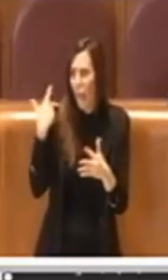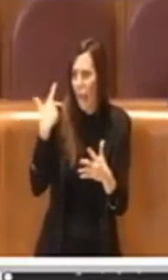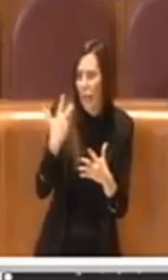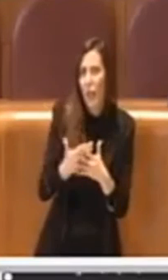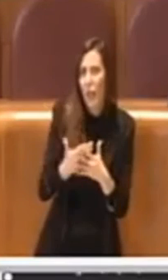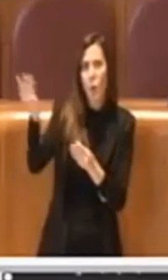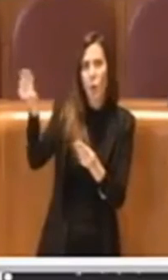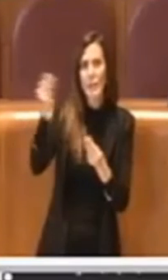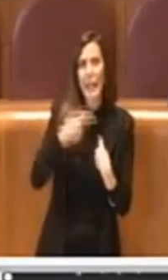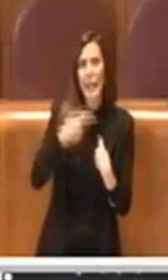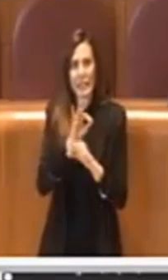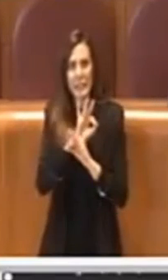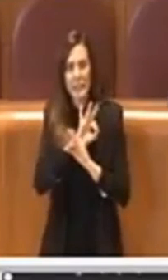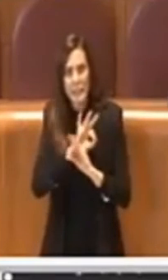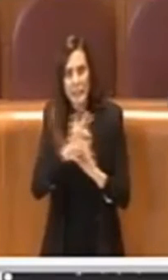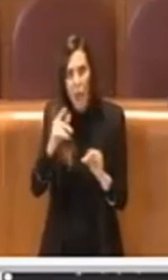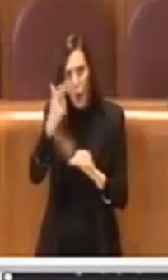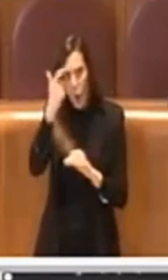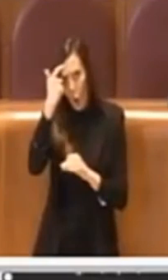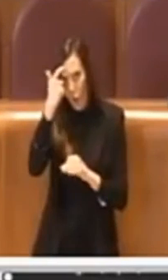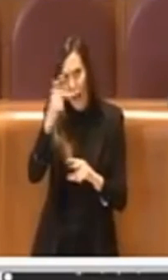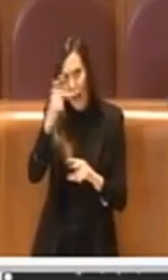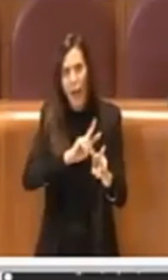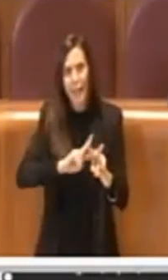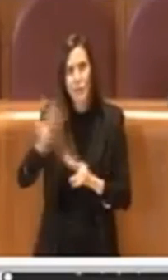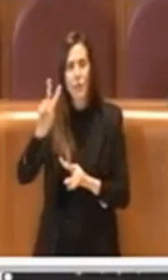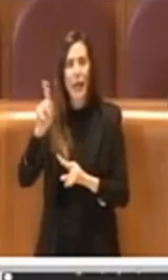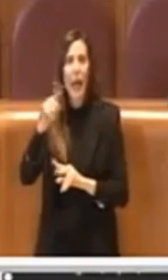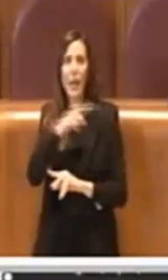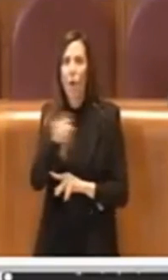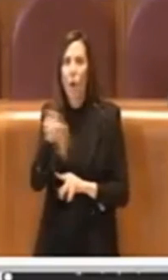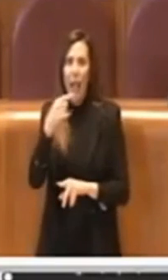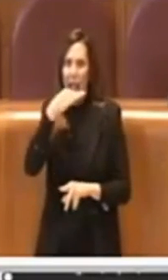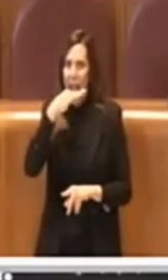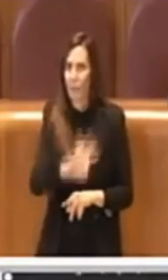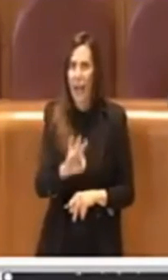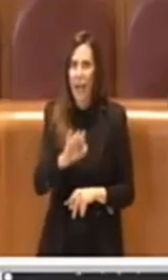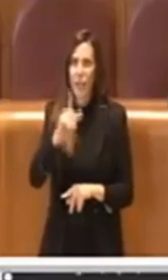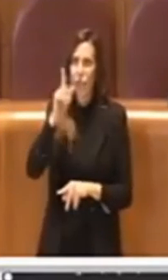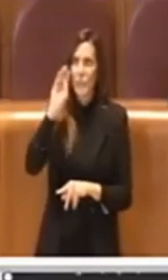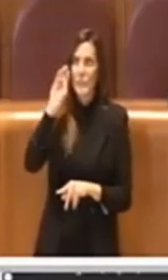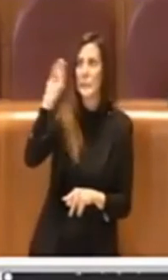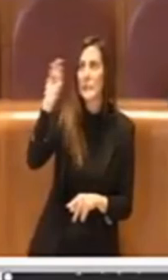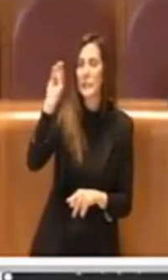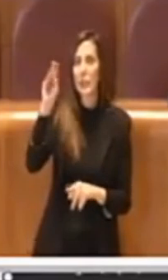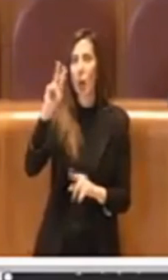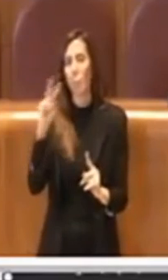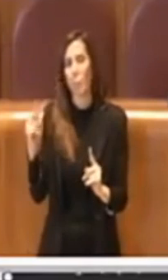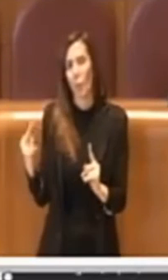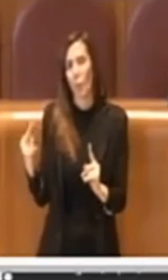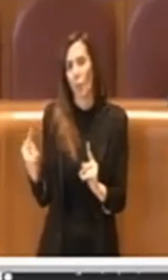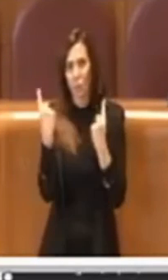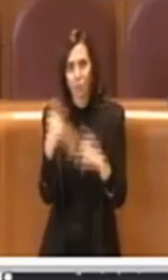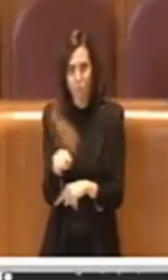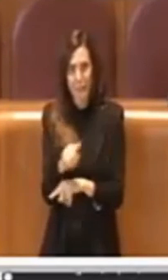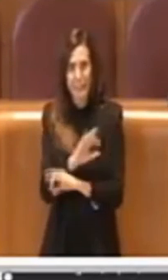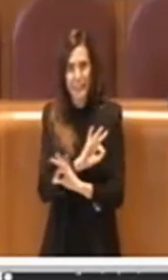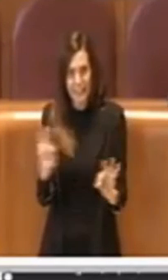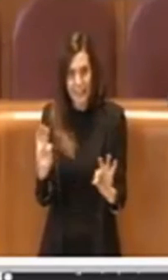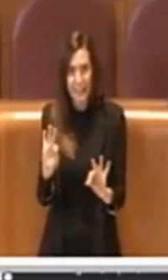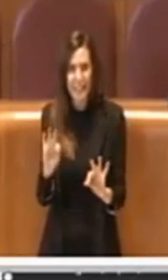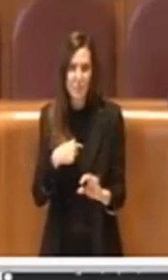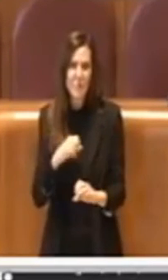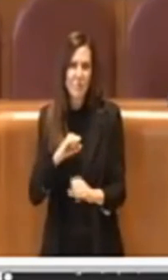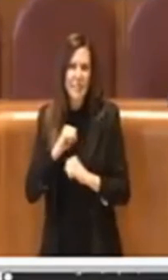fatti dare nulla dal governo nazionale, non siete stati capaci a fare nulla da questo punto di vista. Mi